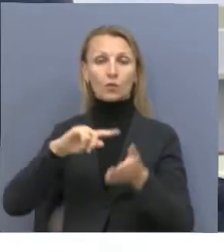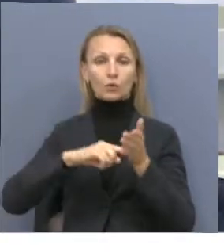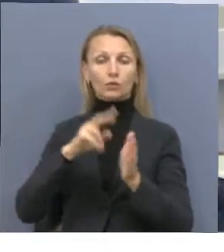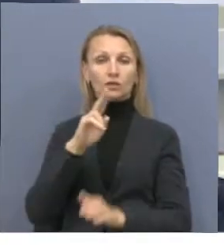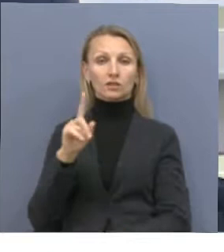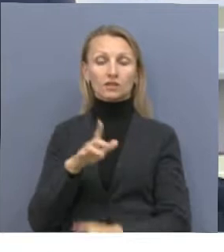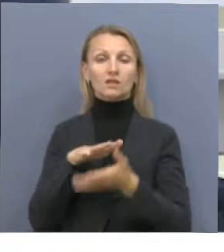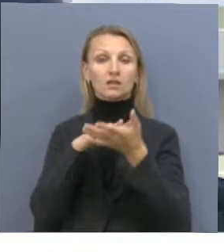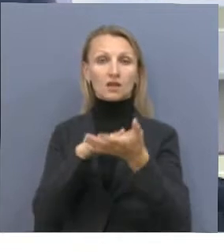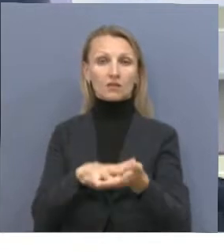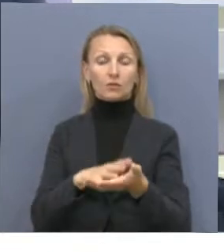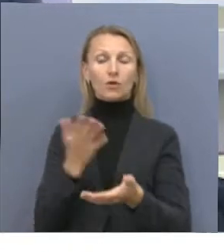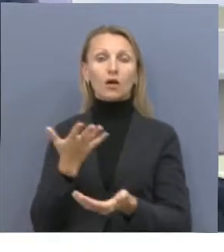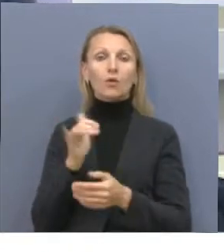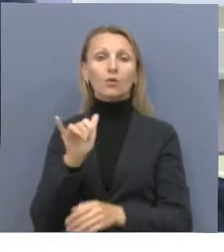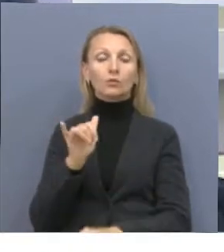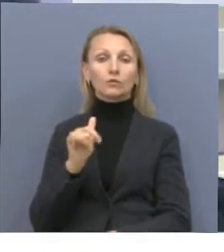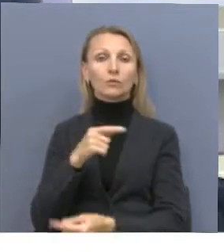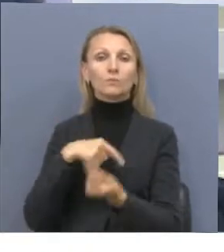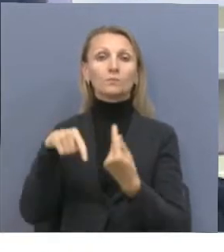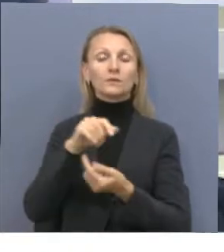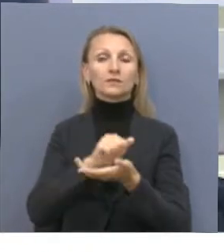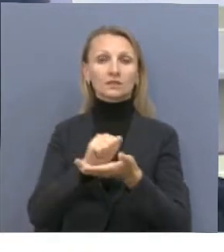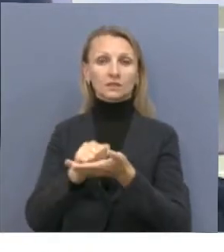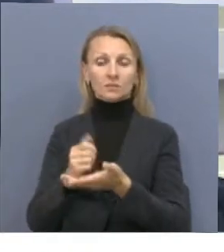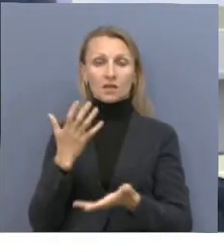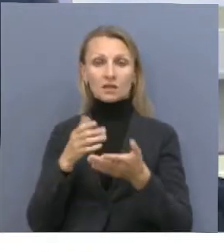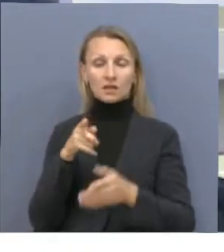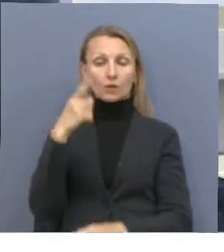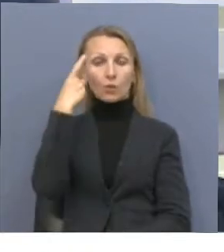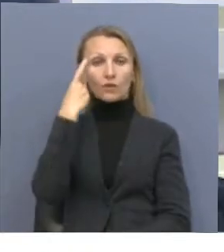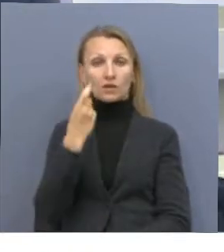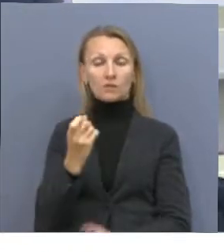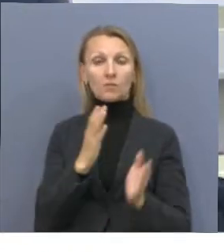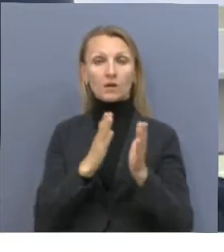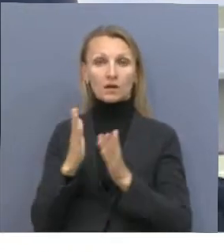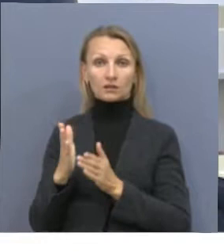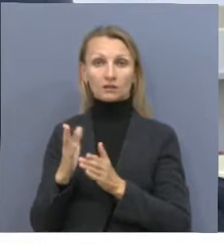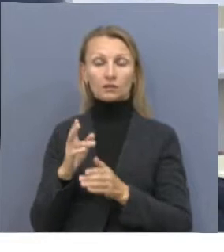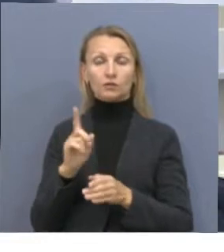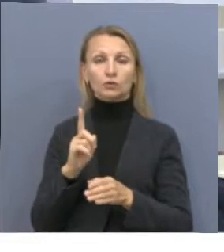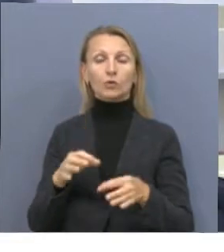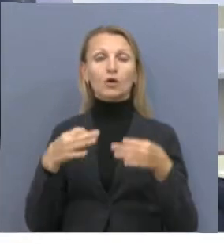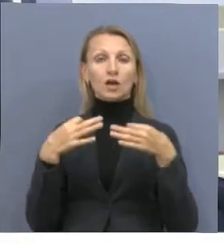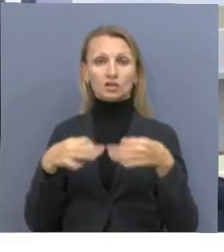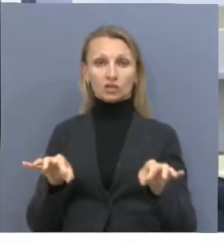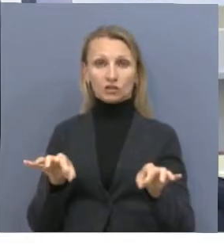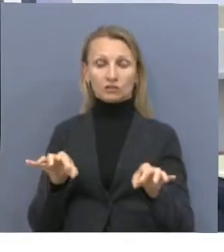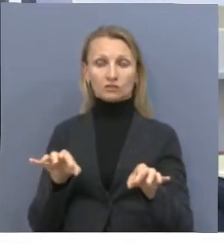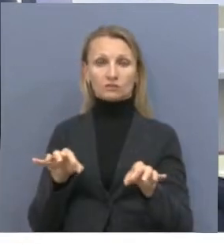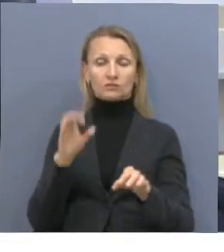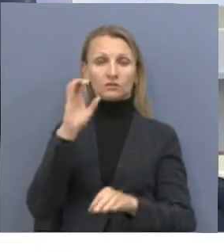заявку, выбирает свою сферу деятельности. Непосредственно, если это уведомительный порядок, он разрешительно, скажем, акт соответственно санитарной нормы получает